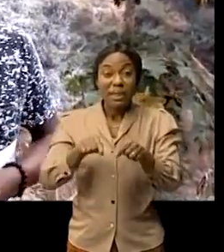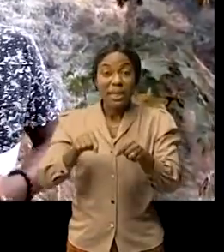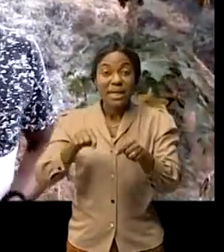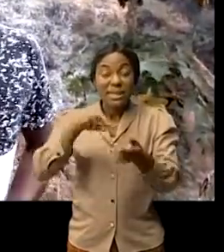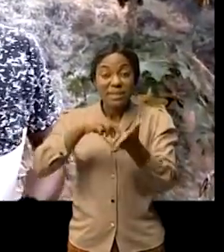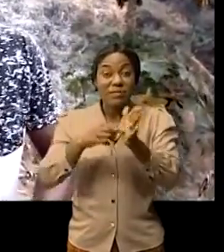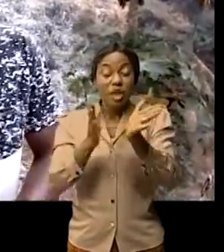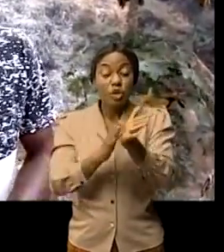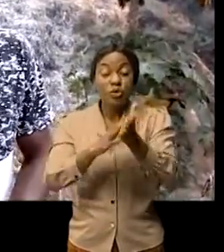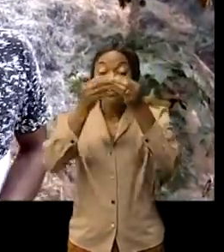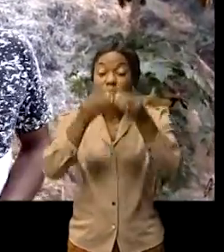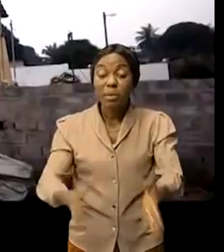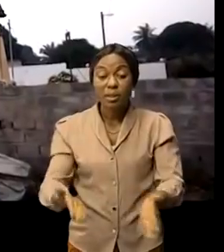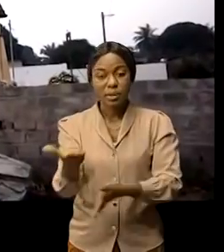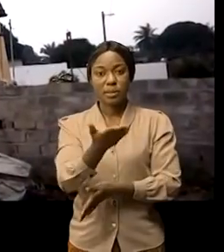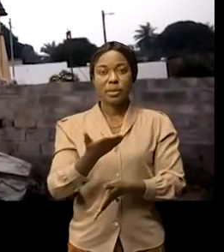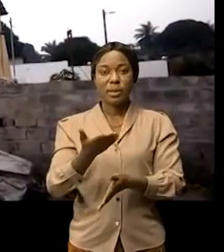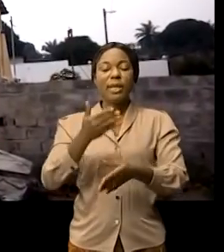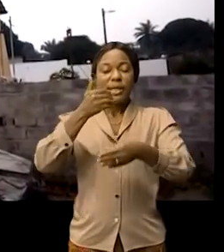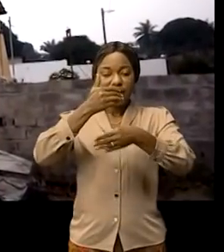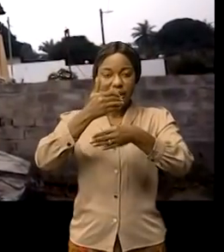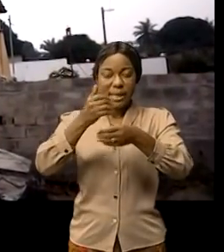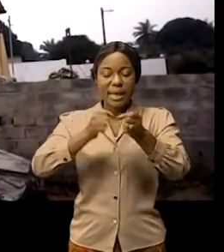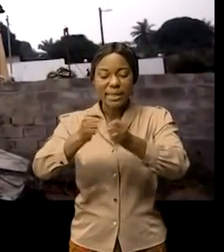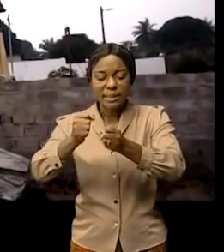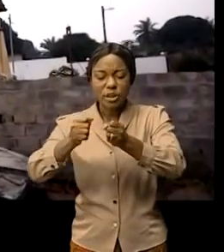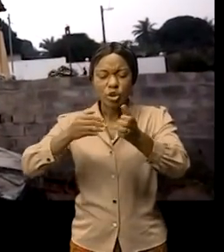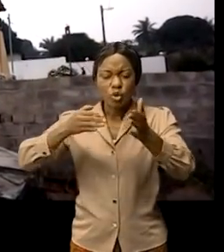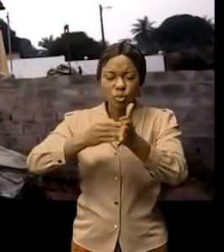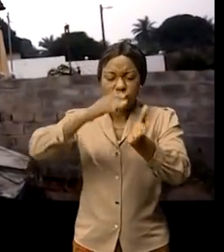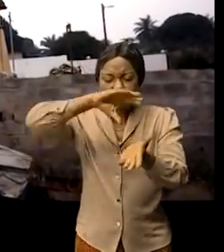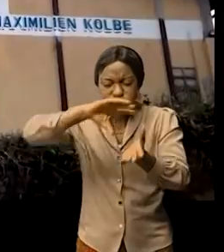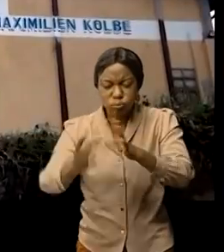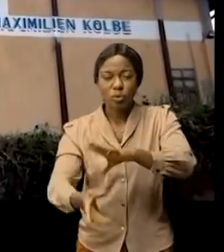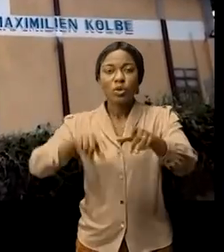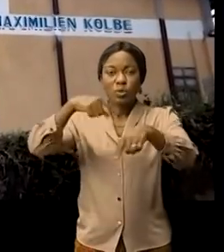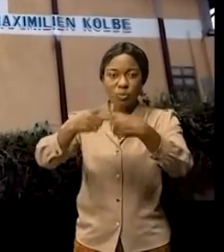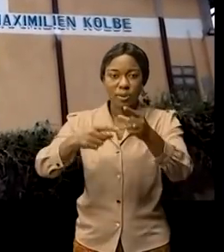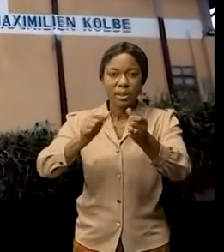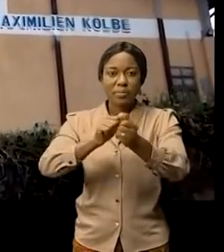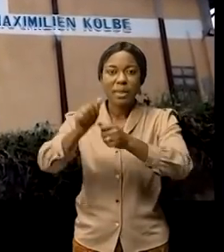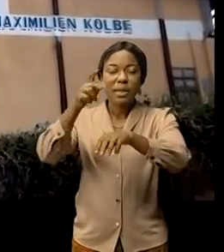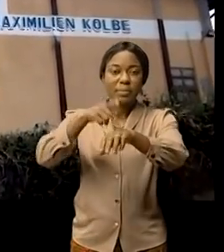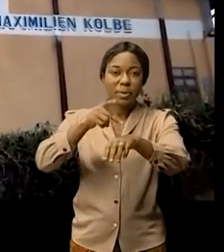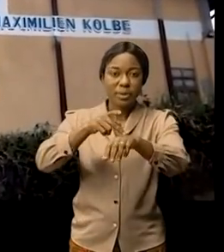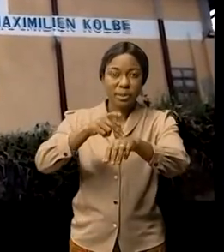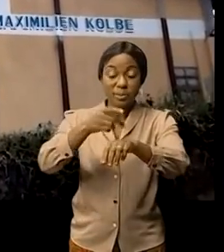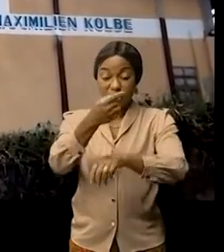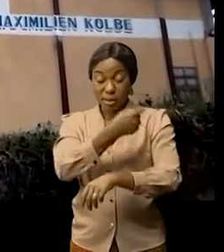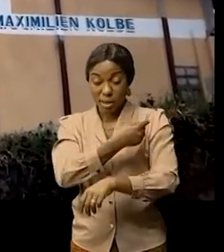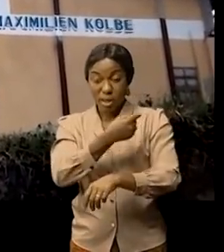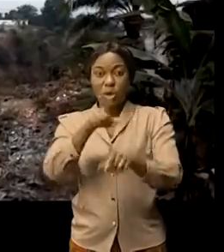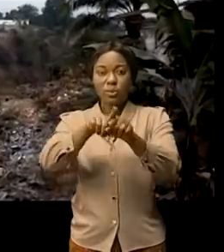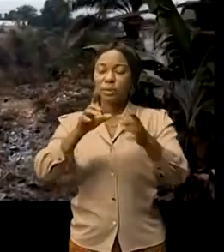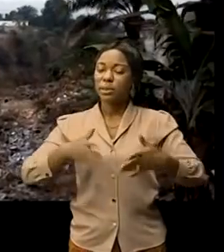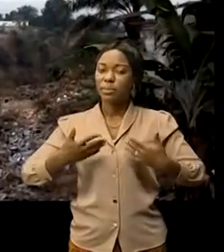de la carte de Kinshasa le travaux de lutte anti-érosive amorcé par la paroisse à Saint-Maximilien n'ont pas